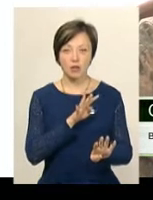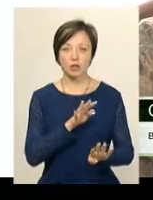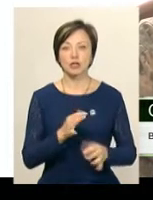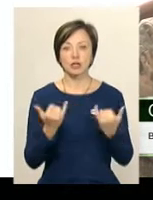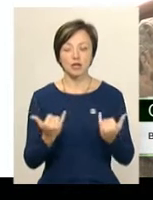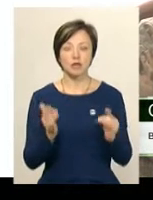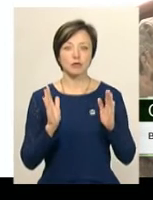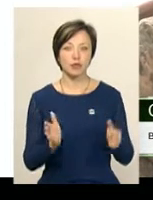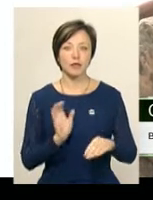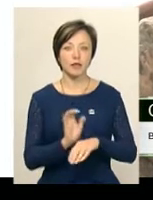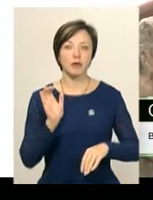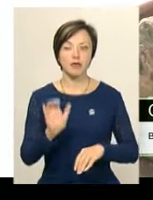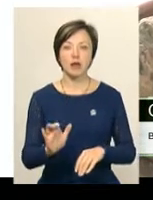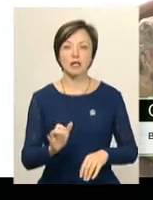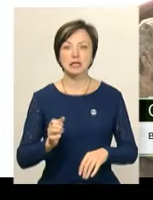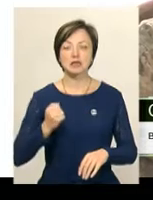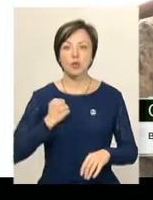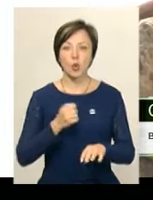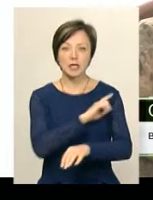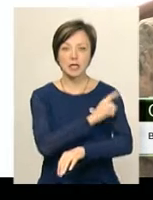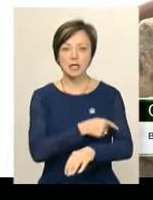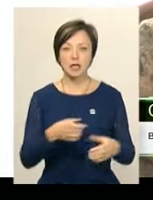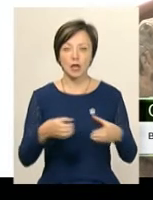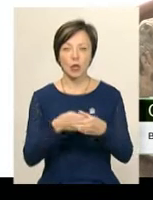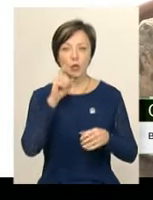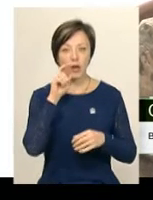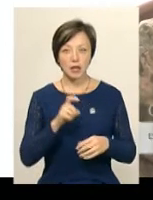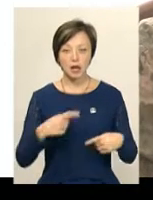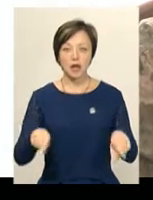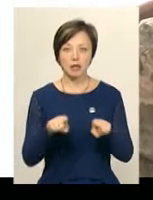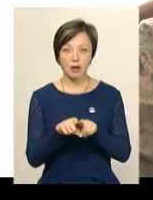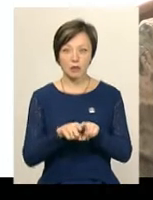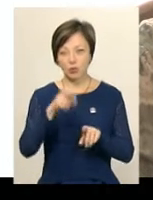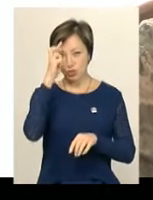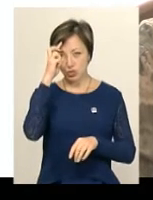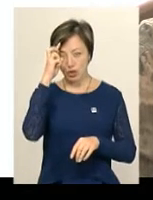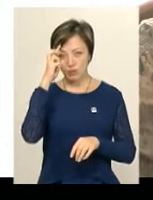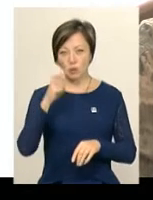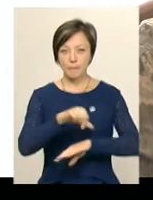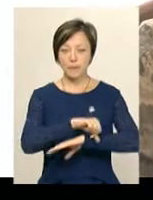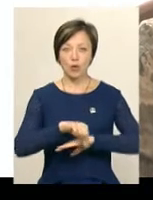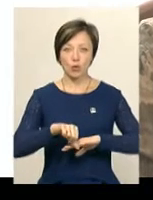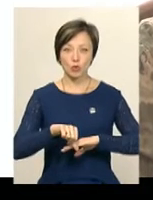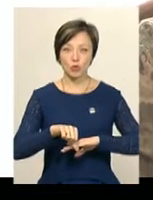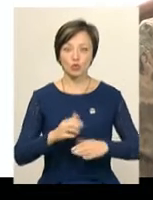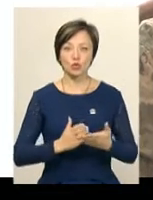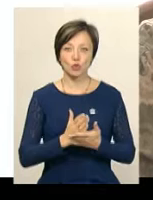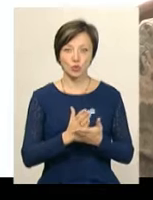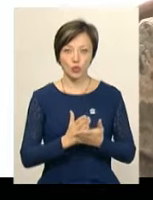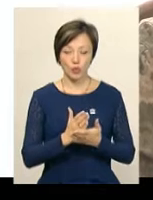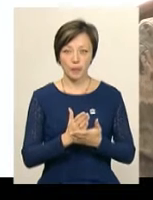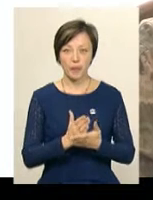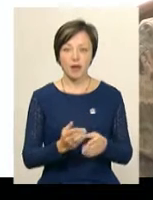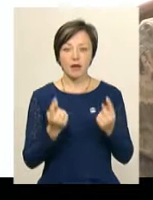З часу будемо їх відправляти в Збройні сили України, а також в Державну прикордонну службу.